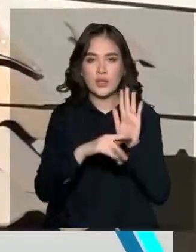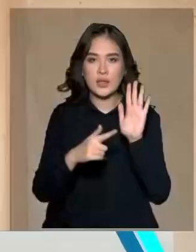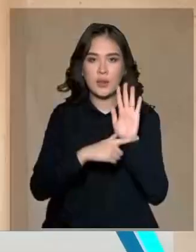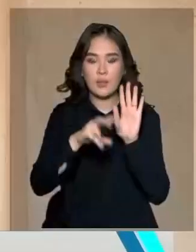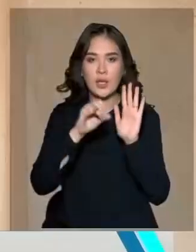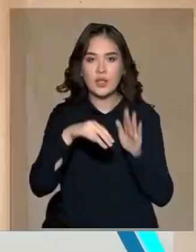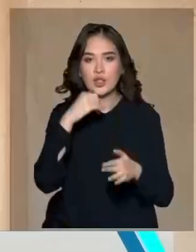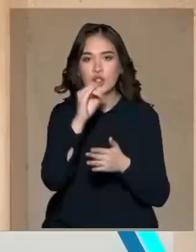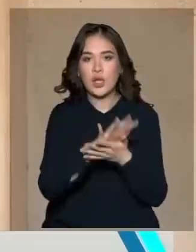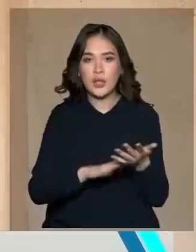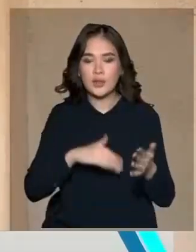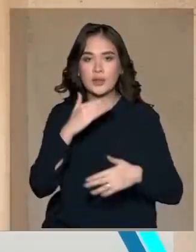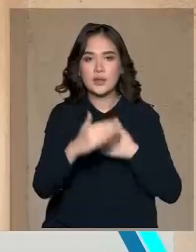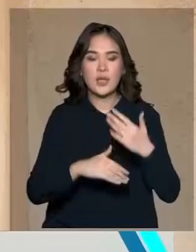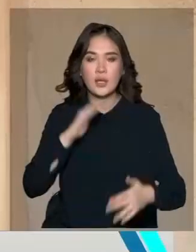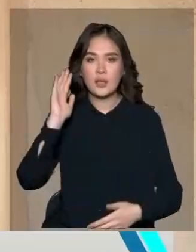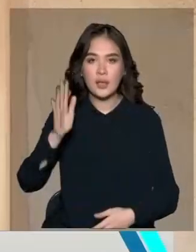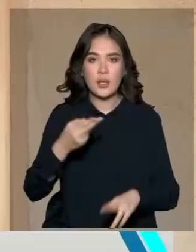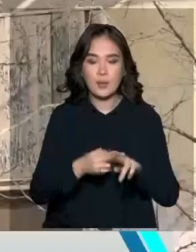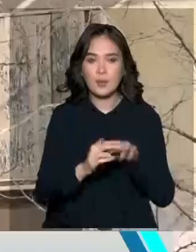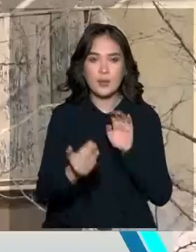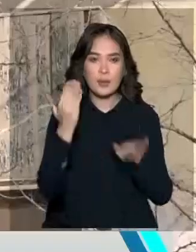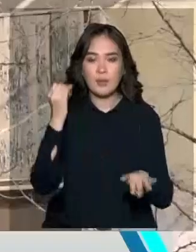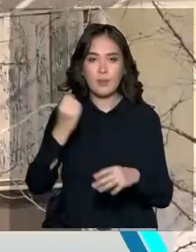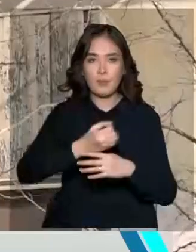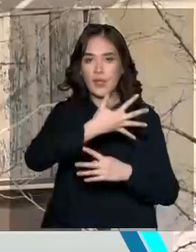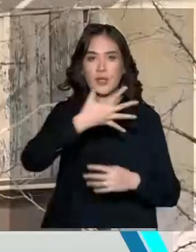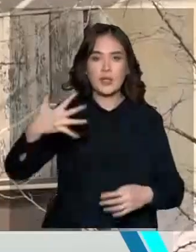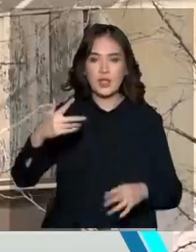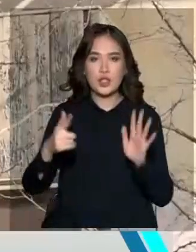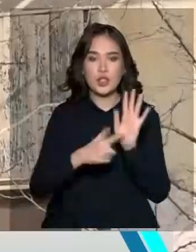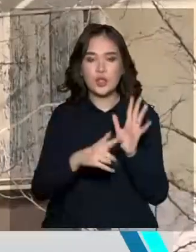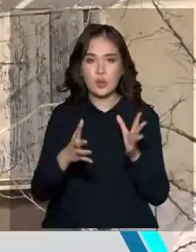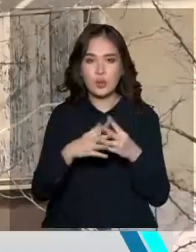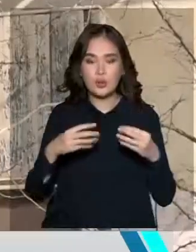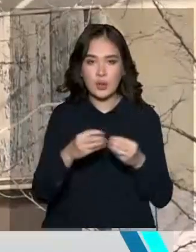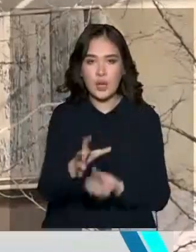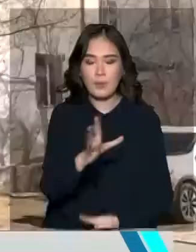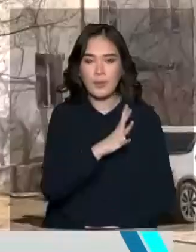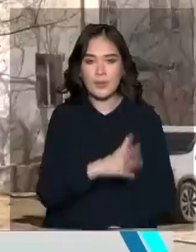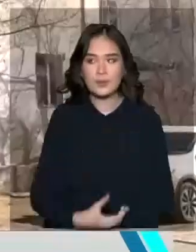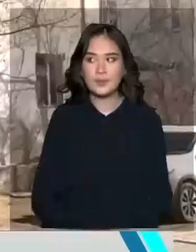жалғасып келеді. Бұған дейін осындай 5 қабатты 7 баспана бой көтерген.